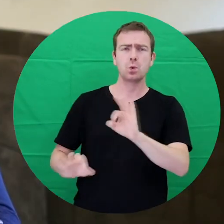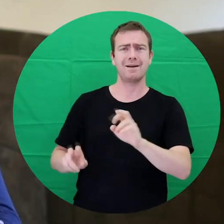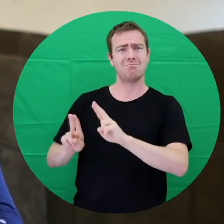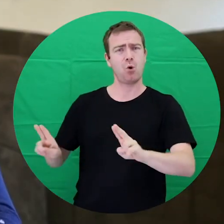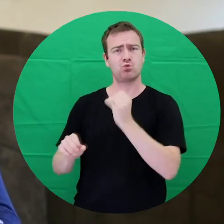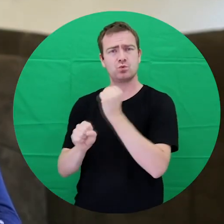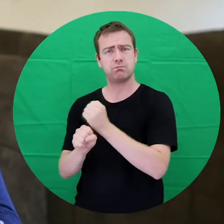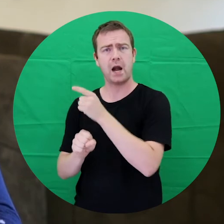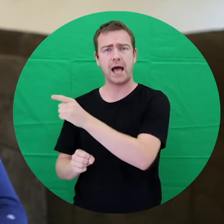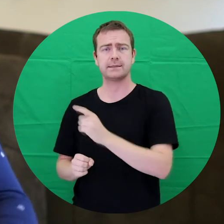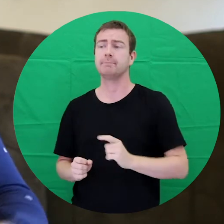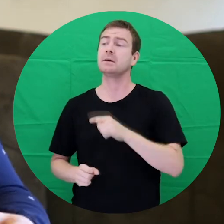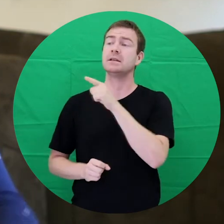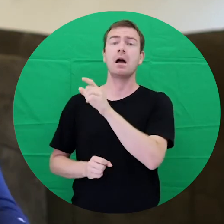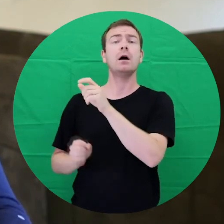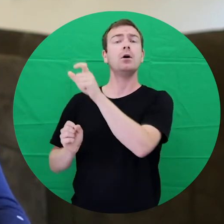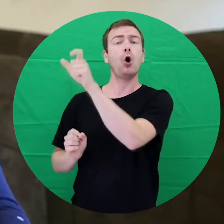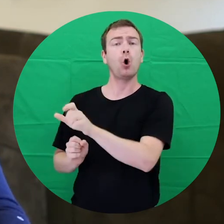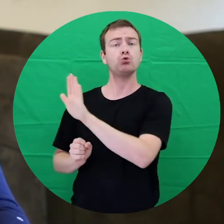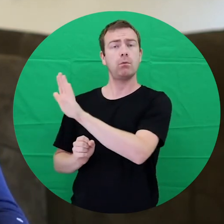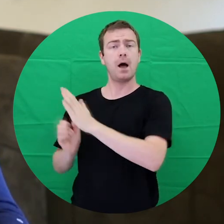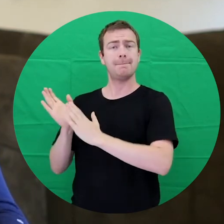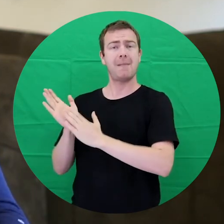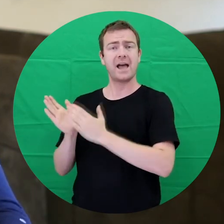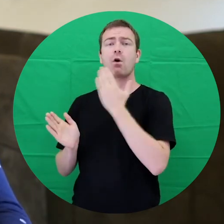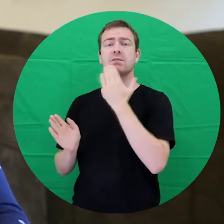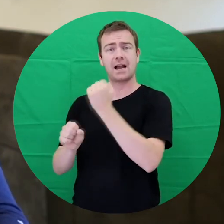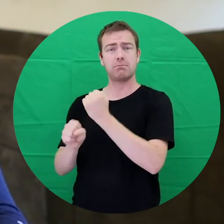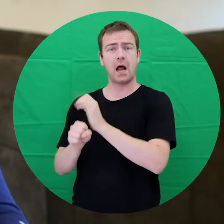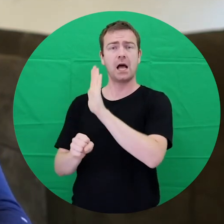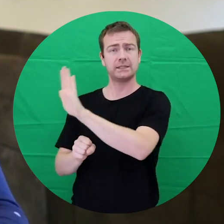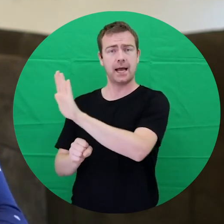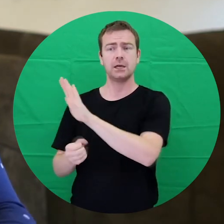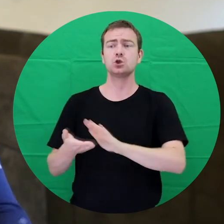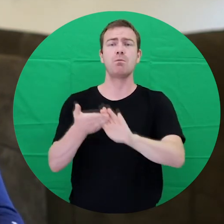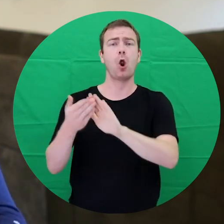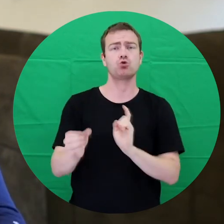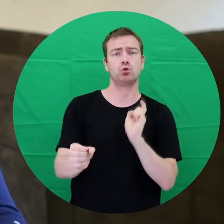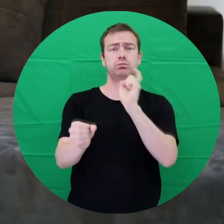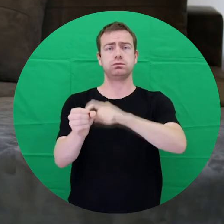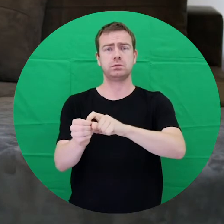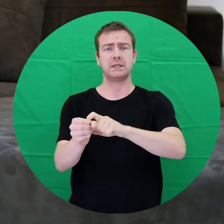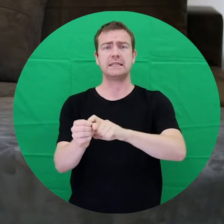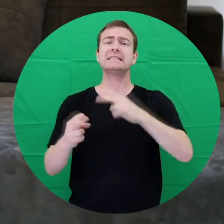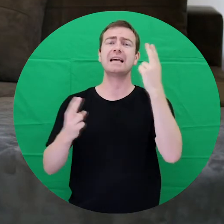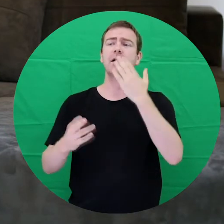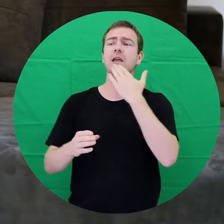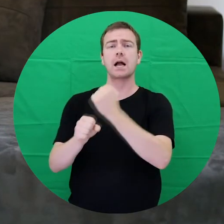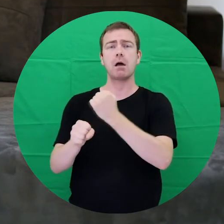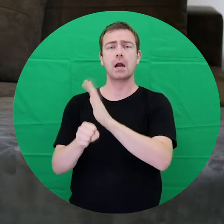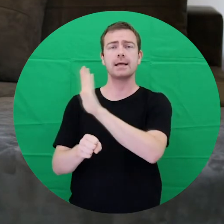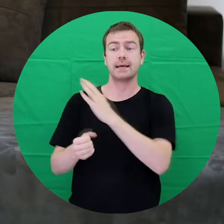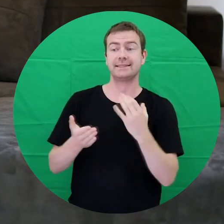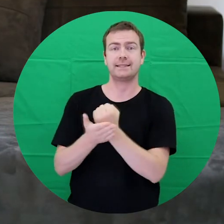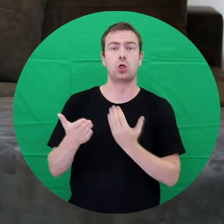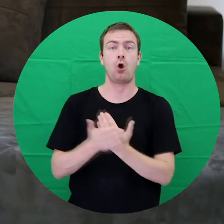možnosť takýmto spôsobom im dať tú možnosť sa viac dostať do toho sociálneho života. Samozrejme tam získajú